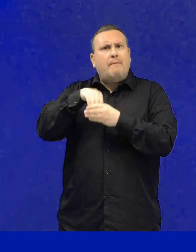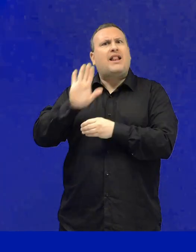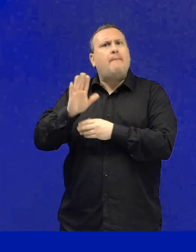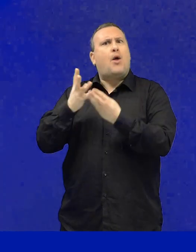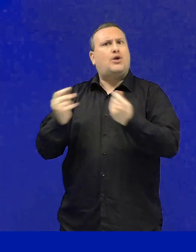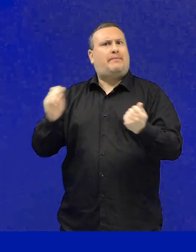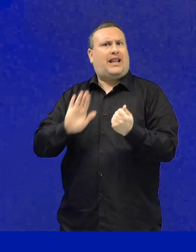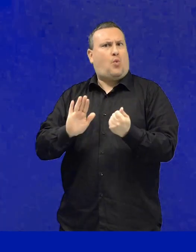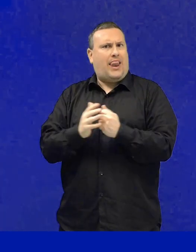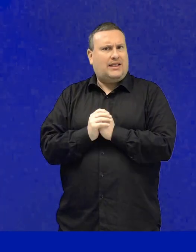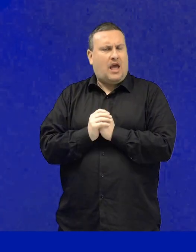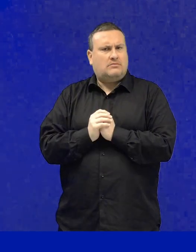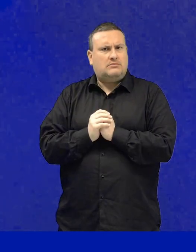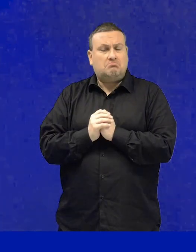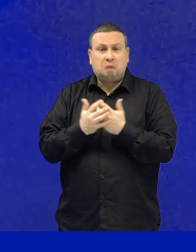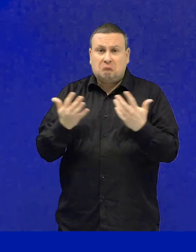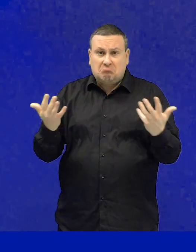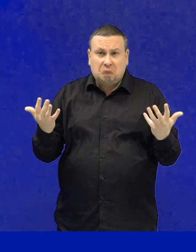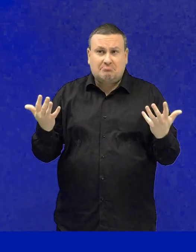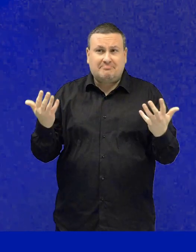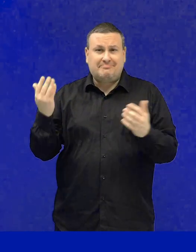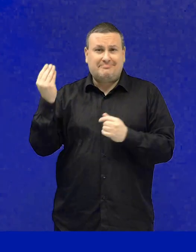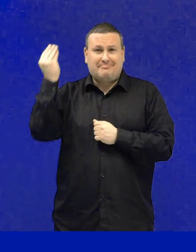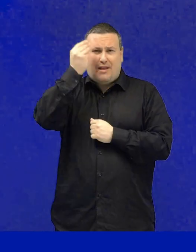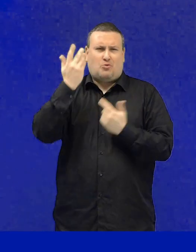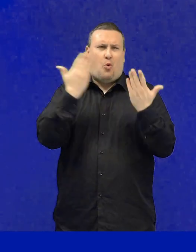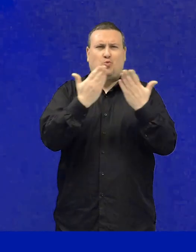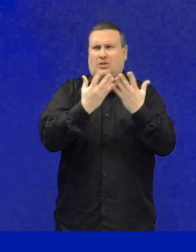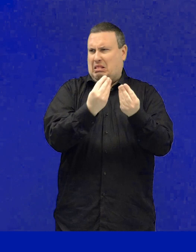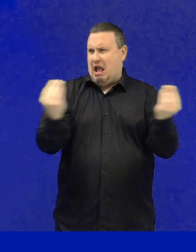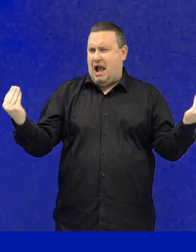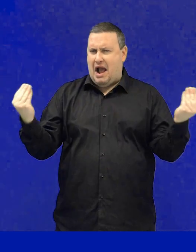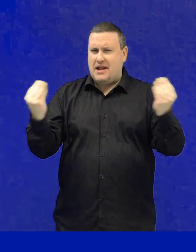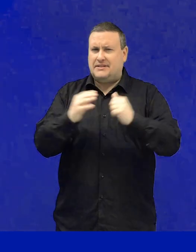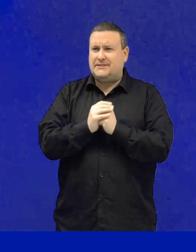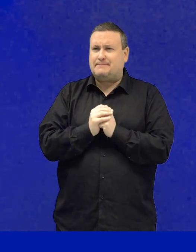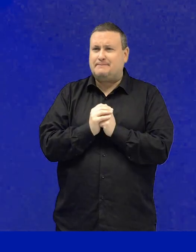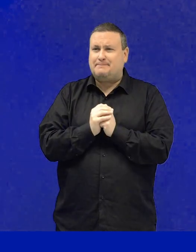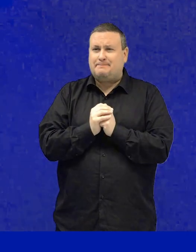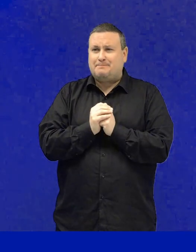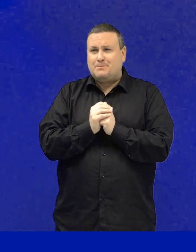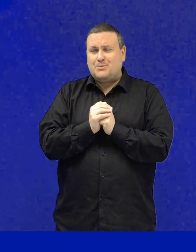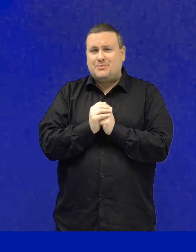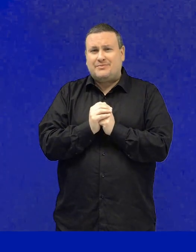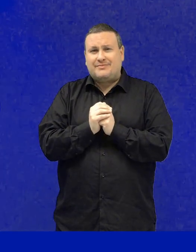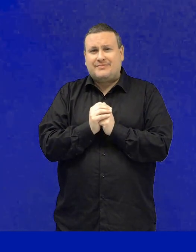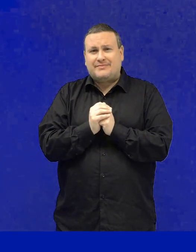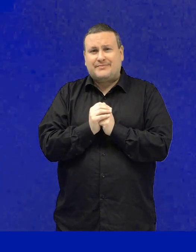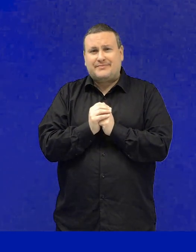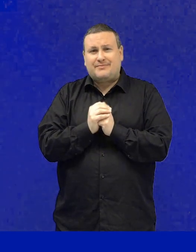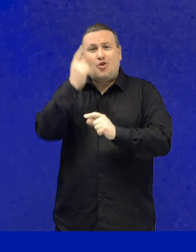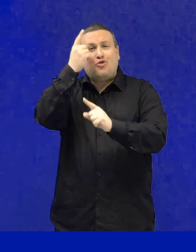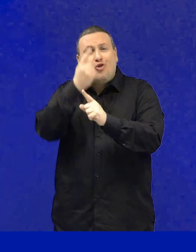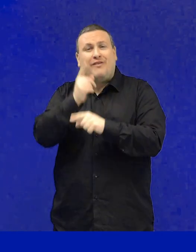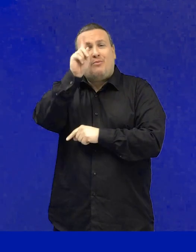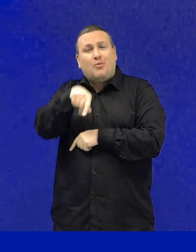importanti della spiritualità e quindi ci sono molti studi. C'è anche bisogno di